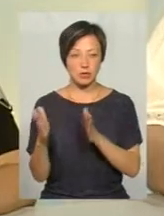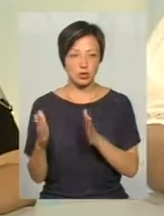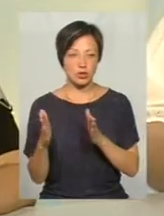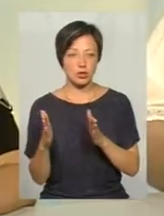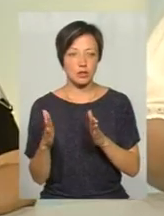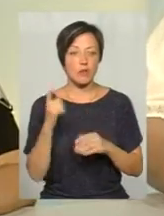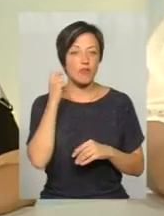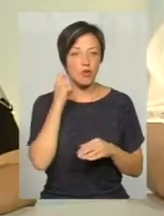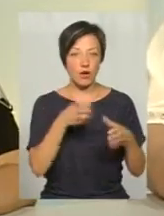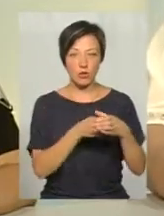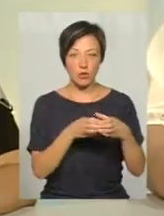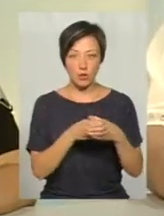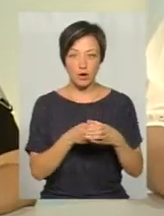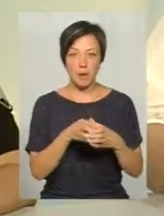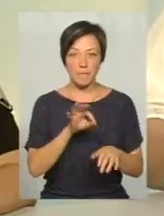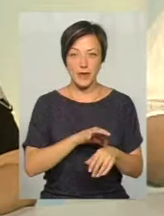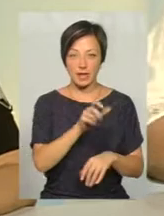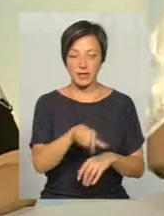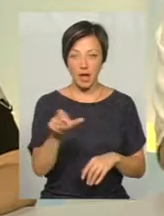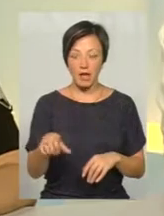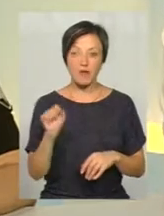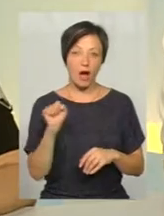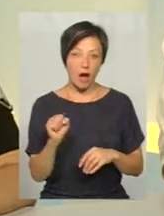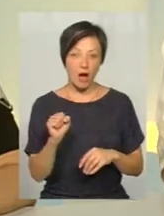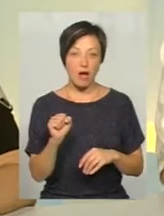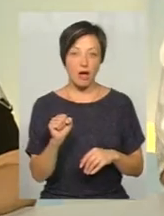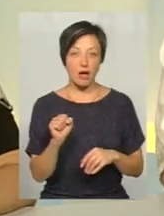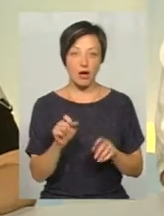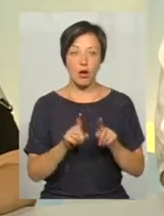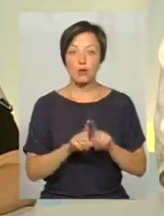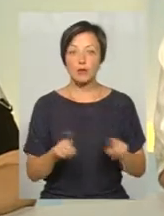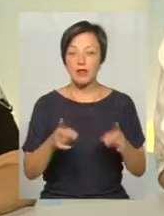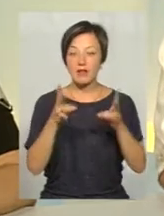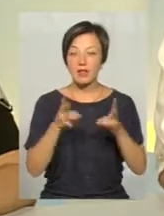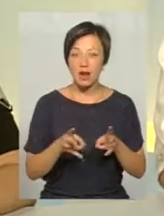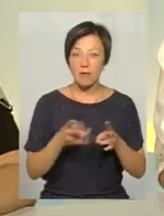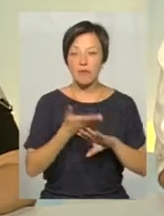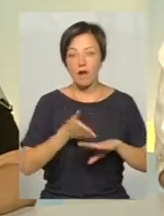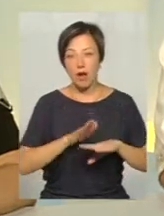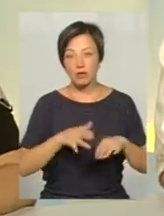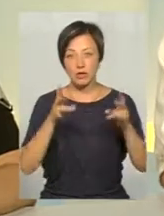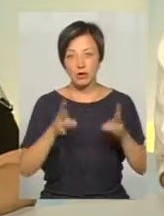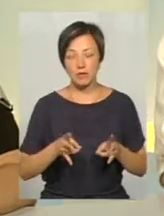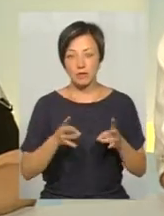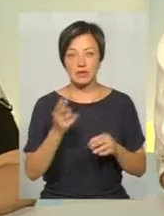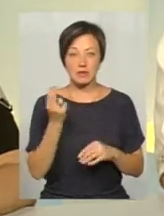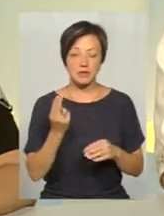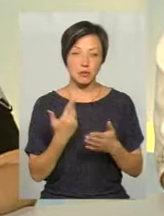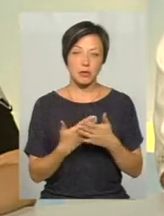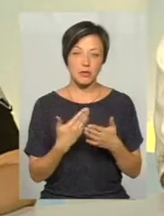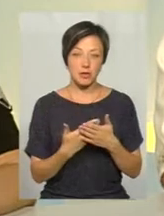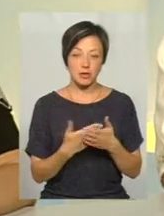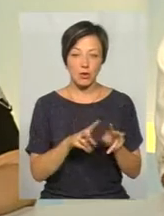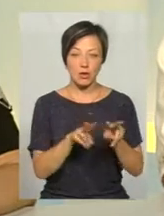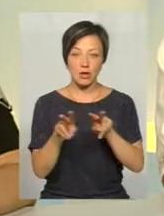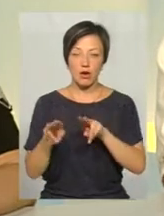по віковій категорії пацієнтів. А по самій особливо травмі, по важкості травмів цифри, як приблизно